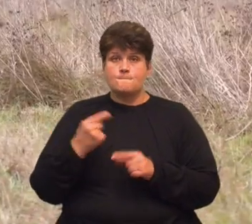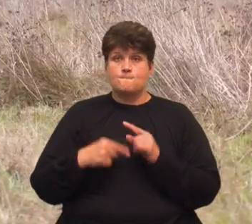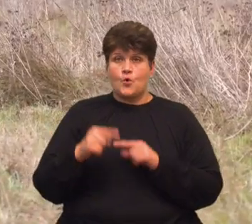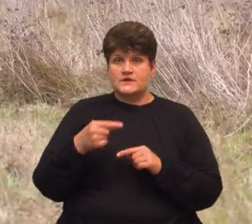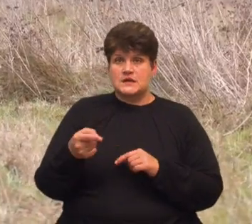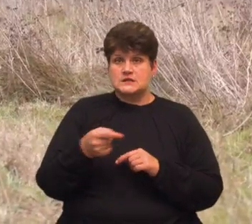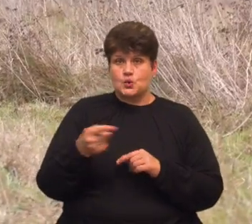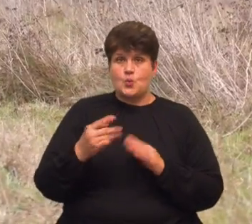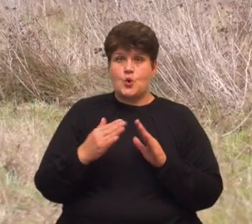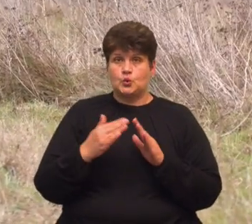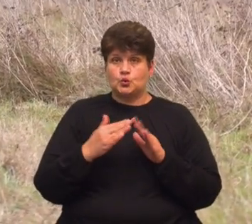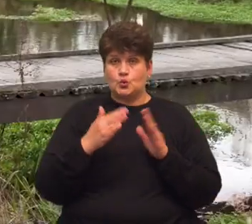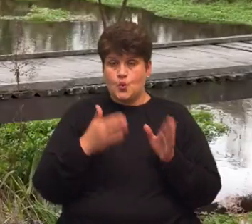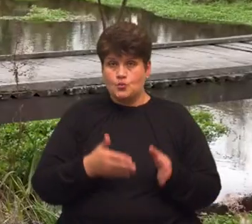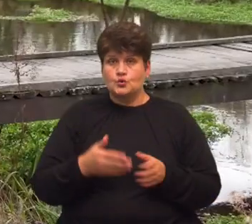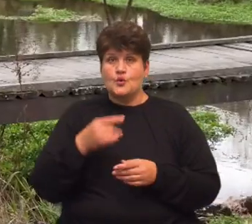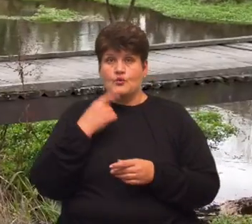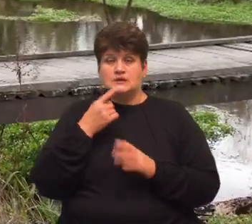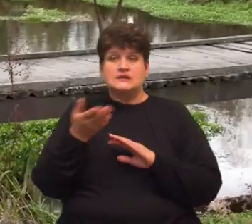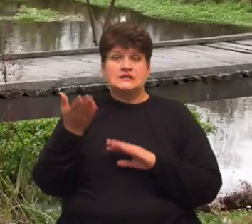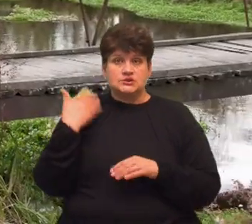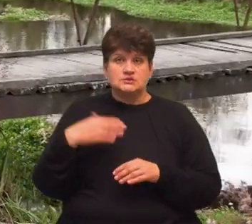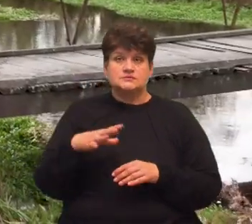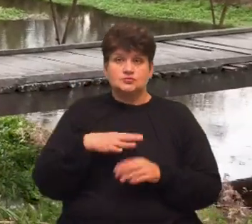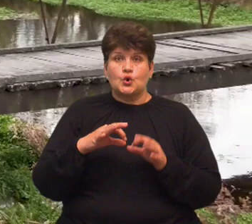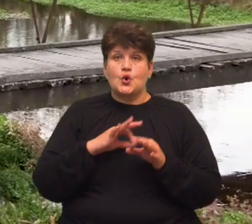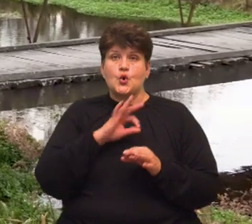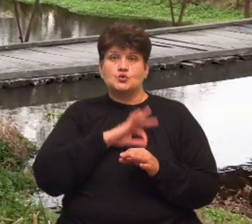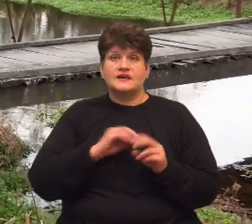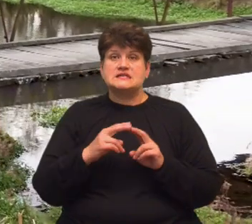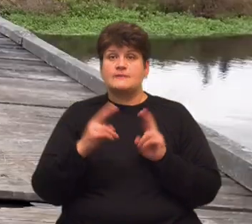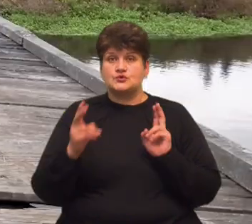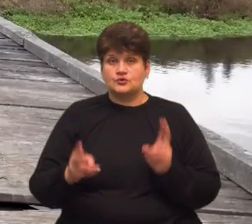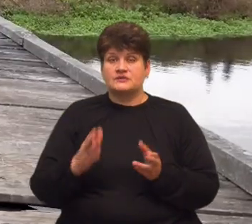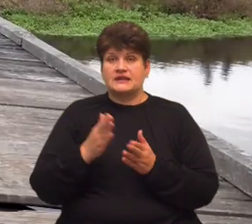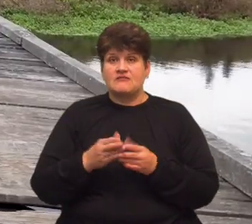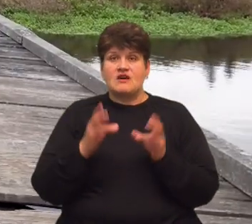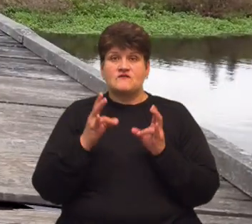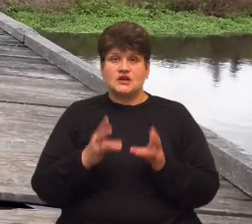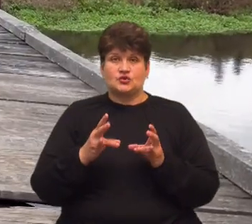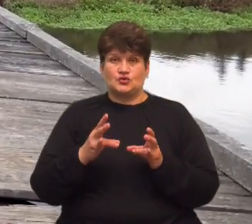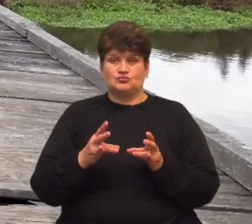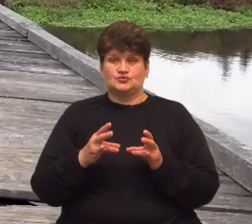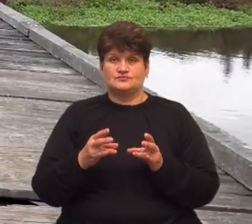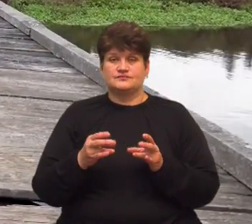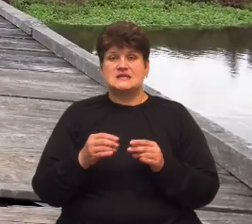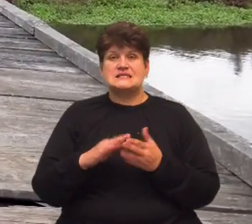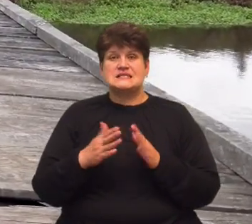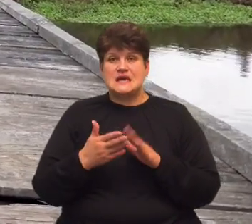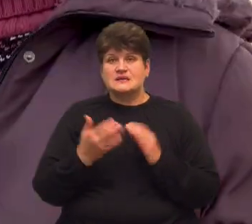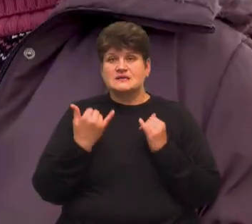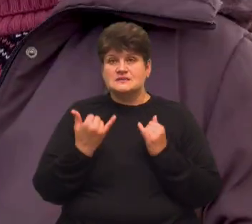з Тернополя додому. Каже, раніше користувалася мостом, який знаходиться в аварійному стані. Зараз ходить через